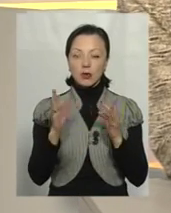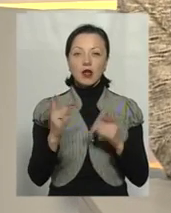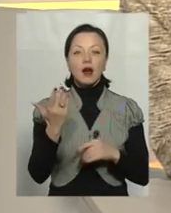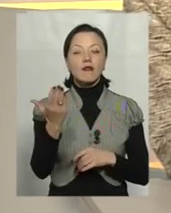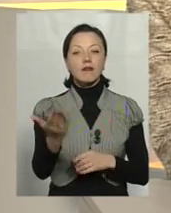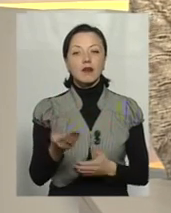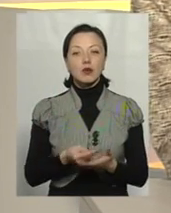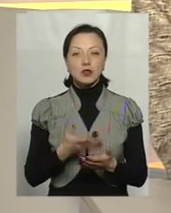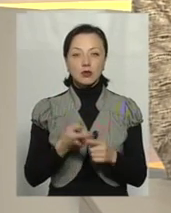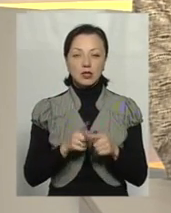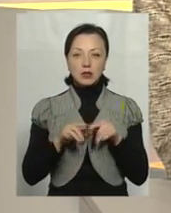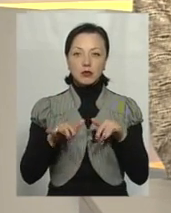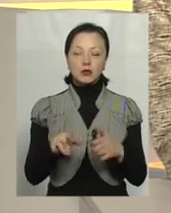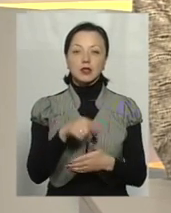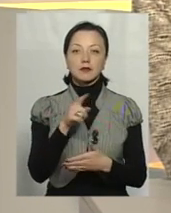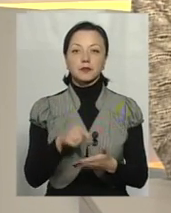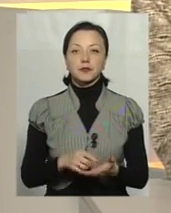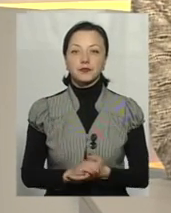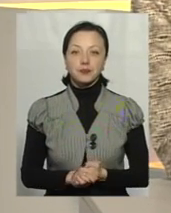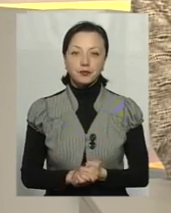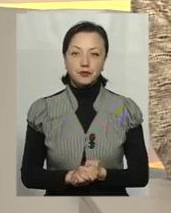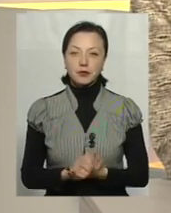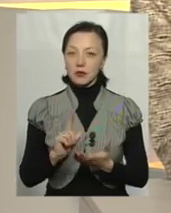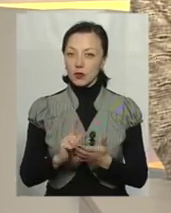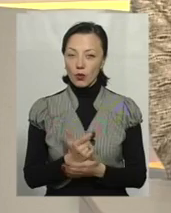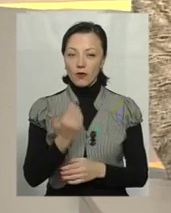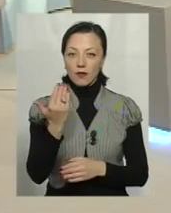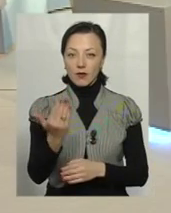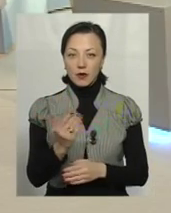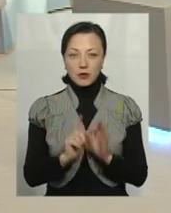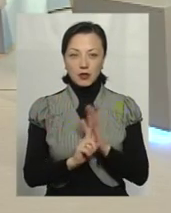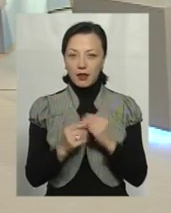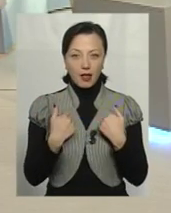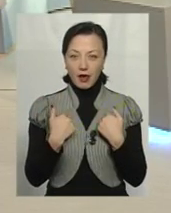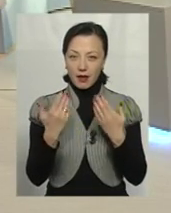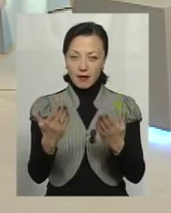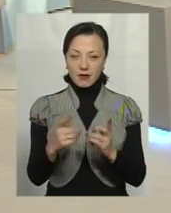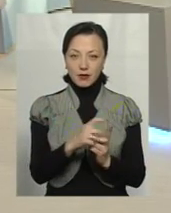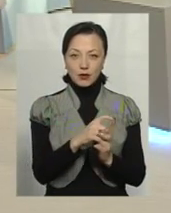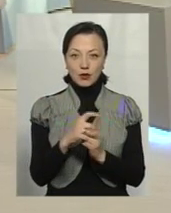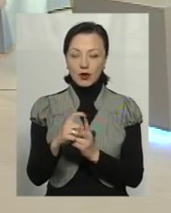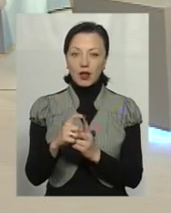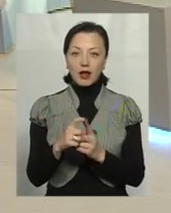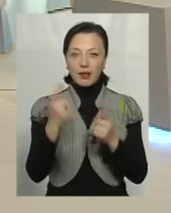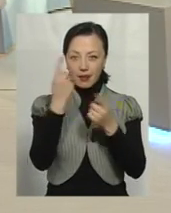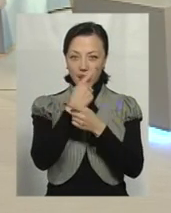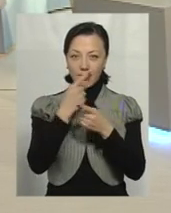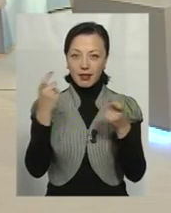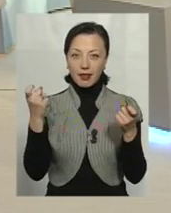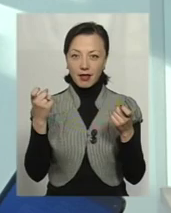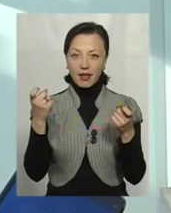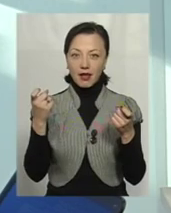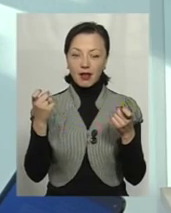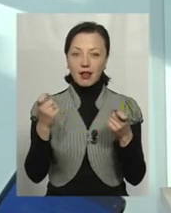оцінюєте цей процес? Знову, ви почали чомусь, це не я, ви, почали зі слова «декларують» –